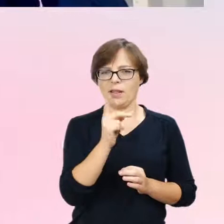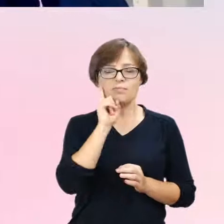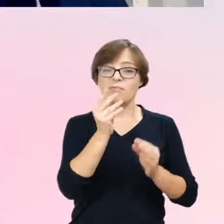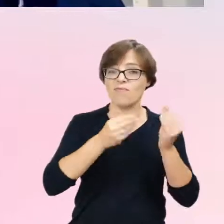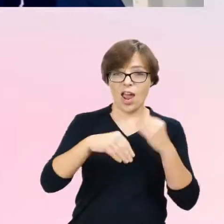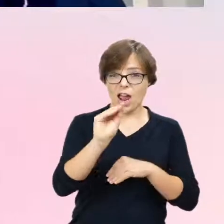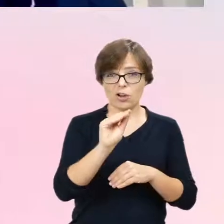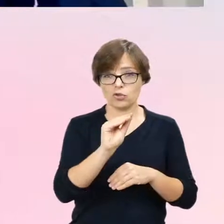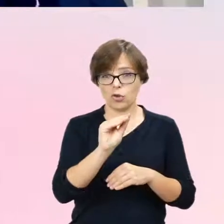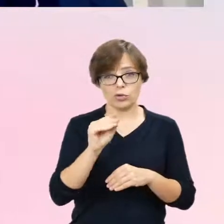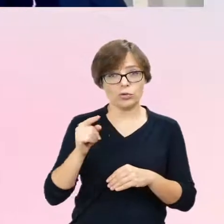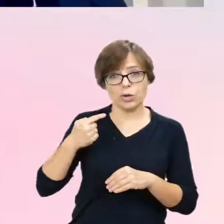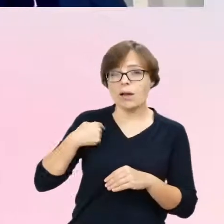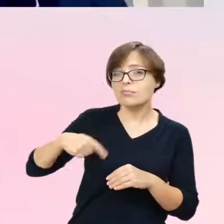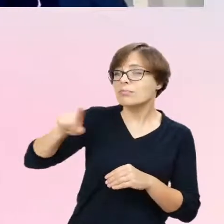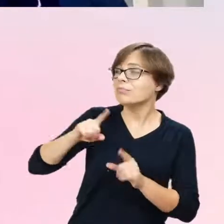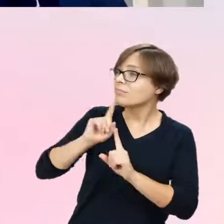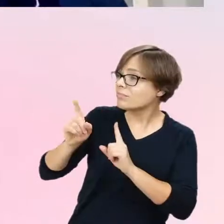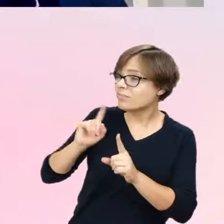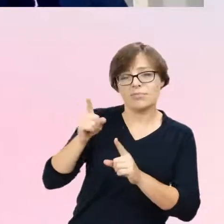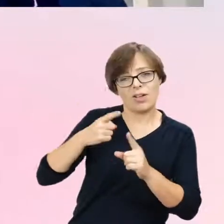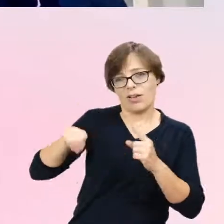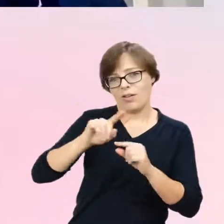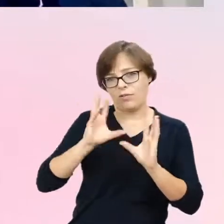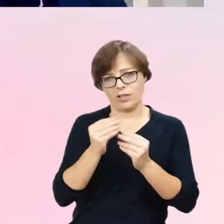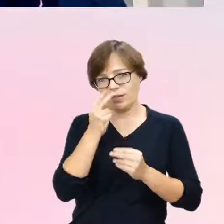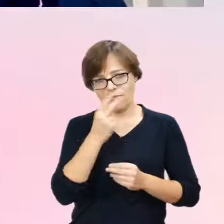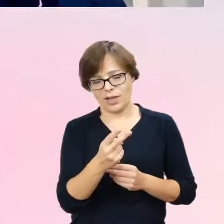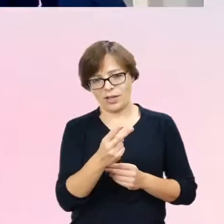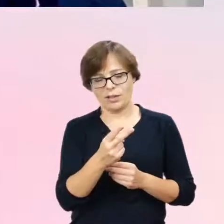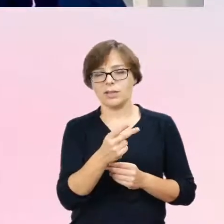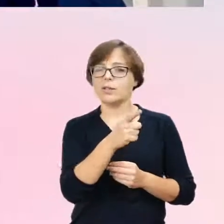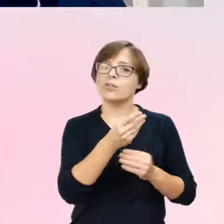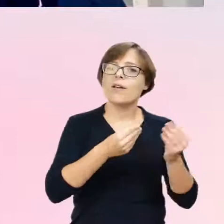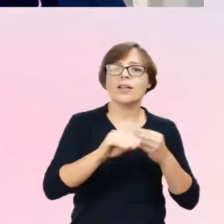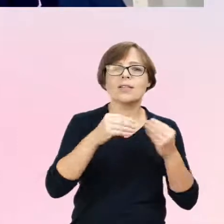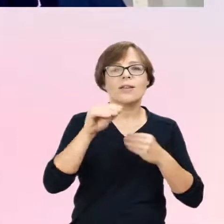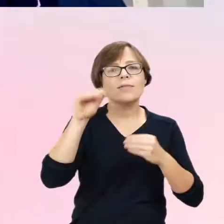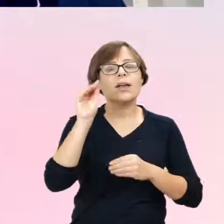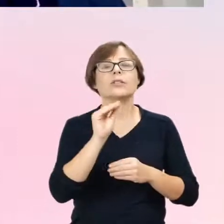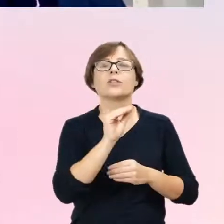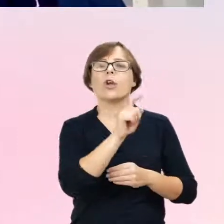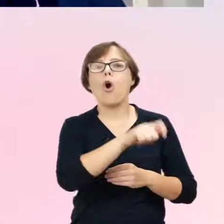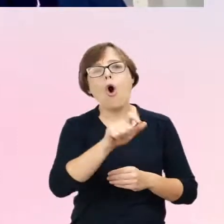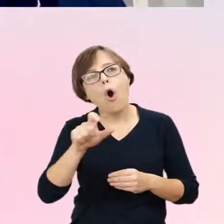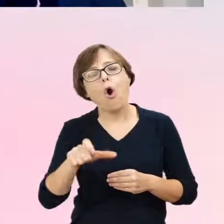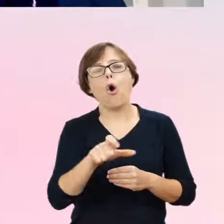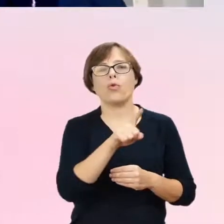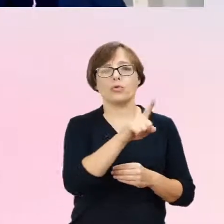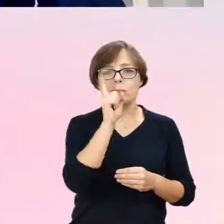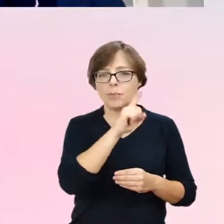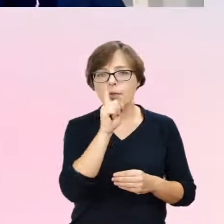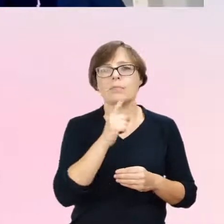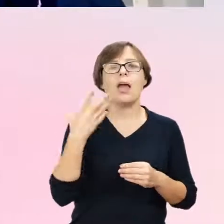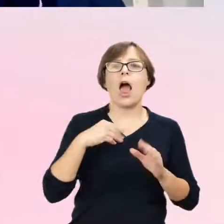rozmawiam, wszyscy obserwują właśnie ten trend, że zgłaszalność osób niepełnoletnich z objawami dysforii płci bardzo,